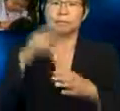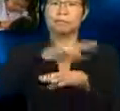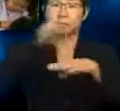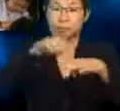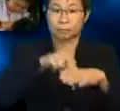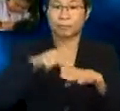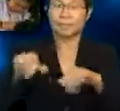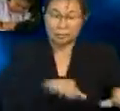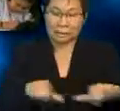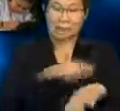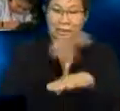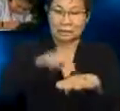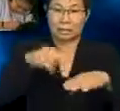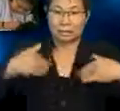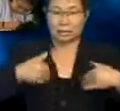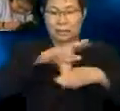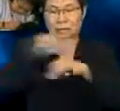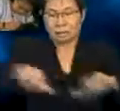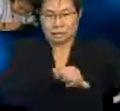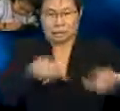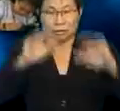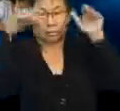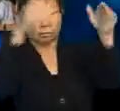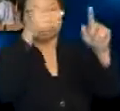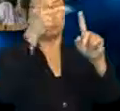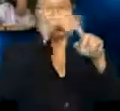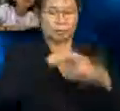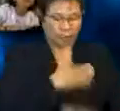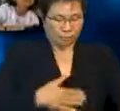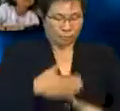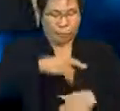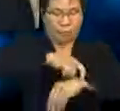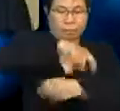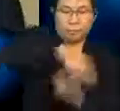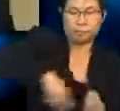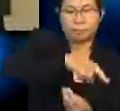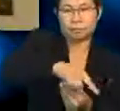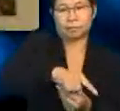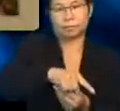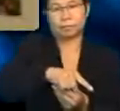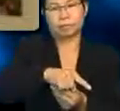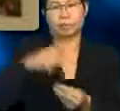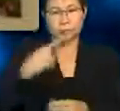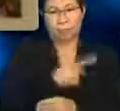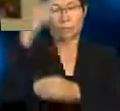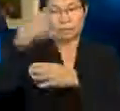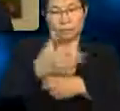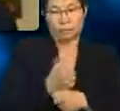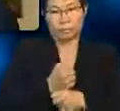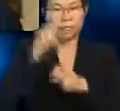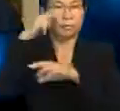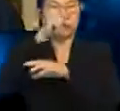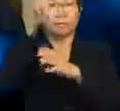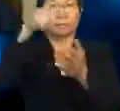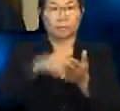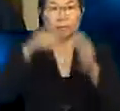kecerdasan yang memberikan tumpuan terhadap penghayatan alam sekitar. Pada kali ini, kita akan dapat menyaksikan satu